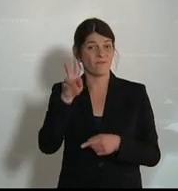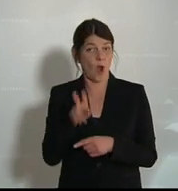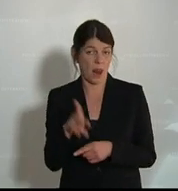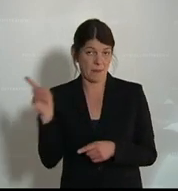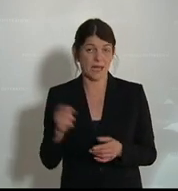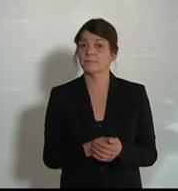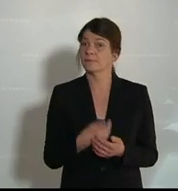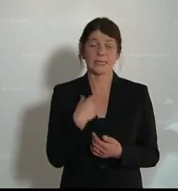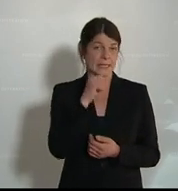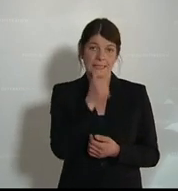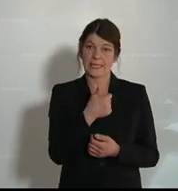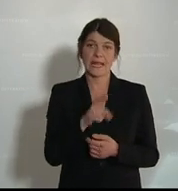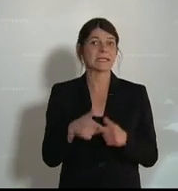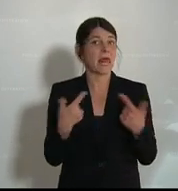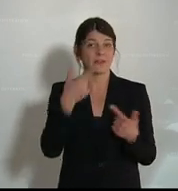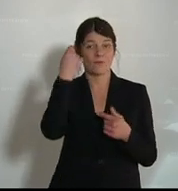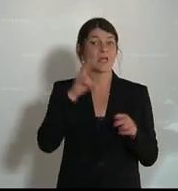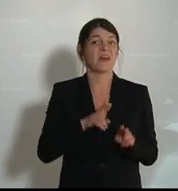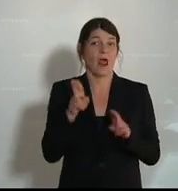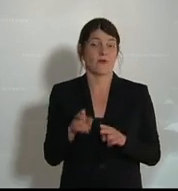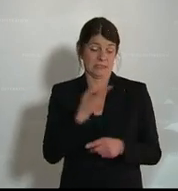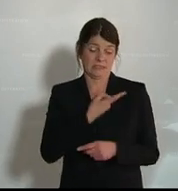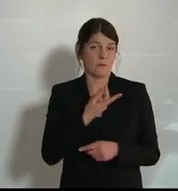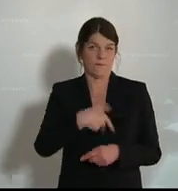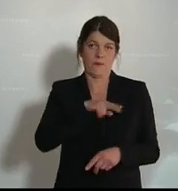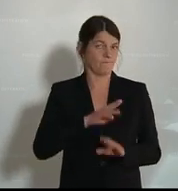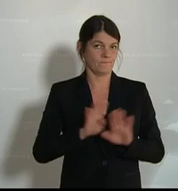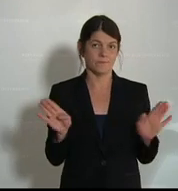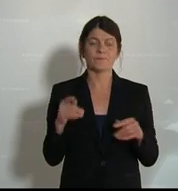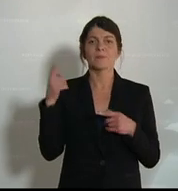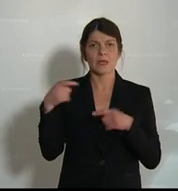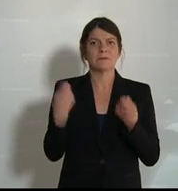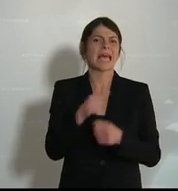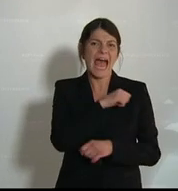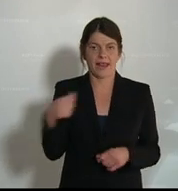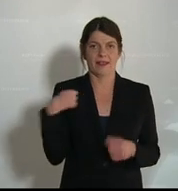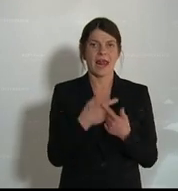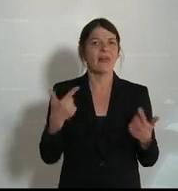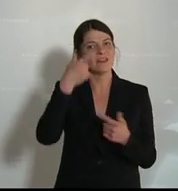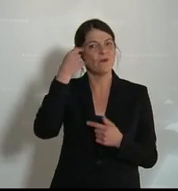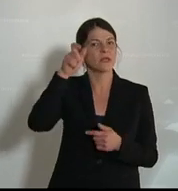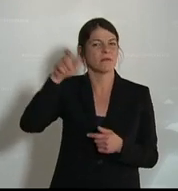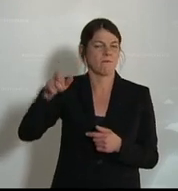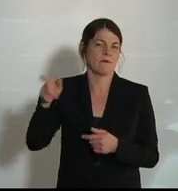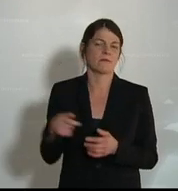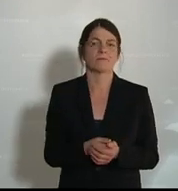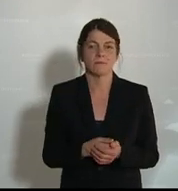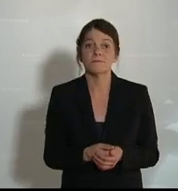Vorarlberg nicht als Landesvolksanwaltschaften tätig sind. Dort gibt es eigene Landesvolksanwaltschaften